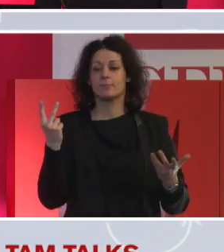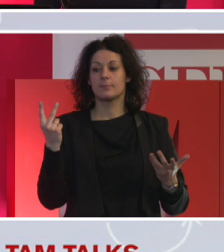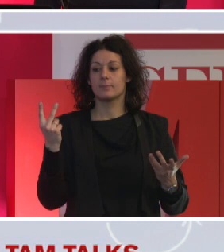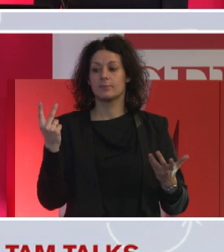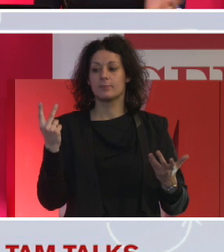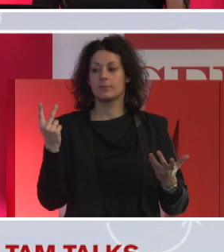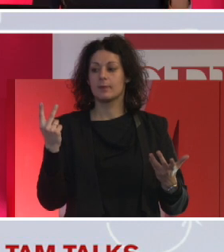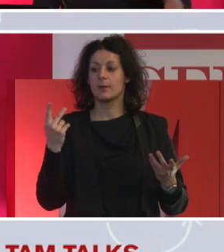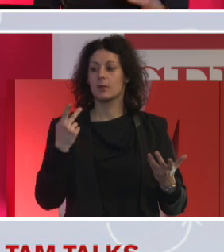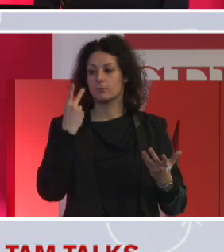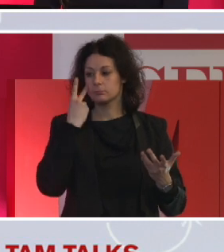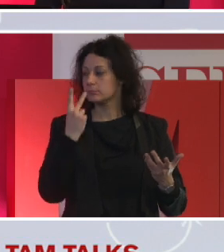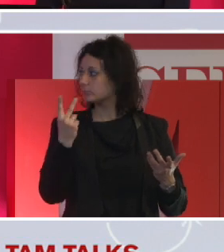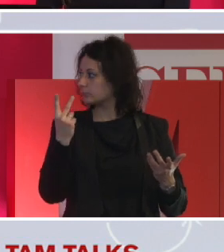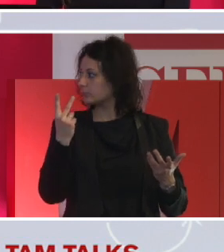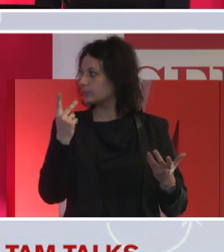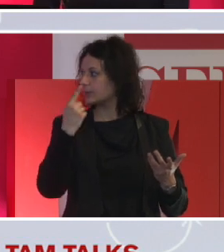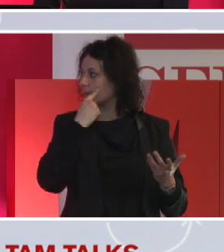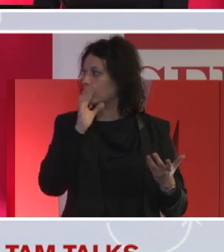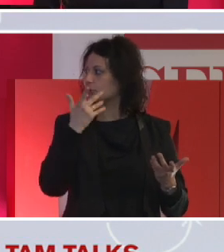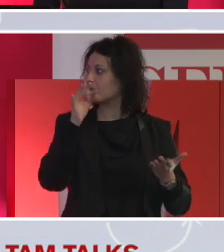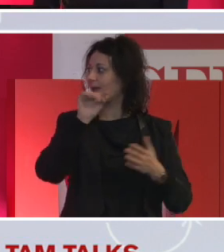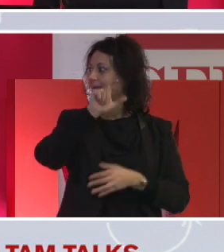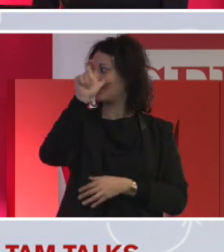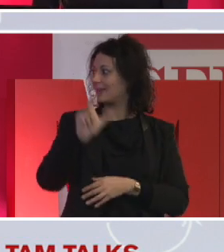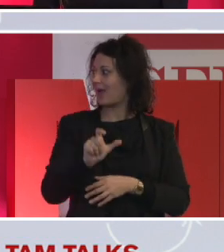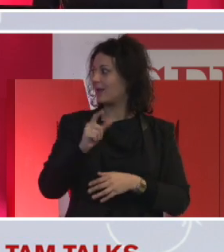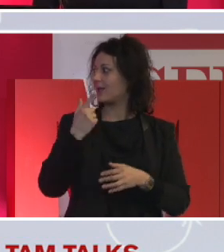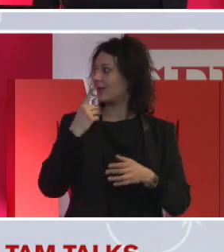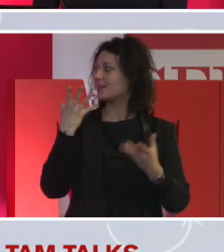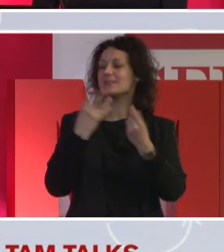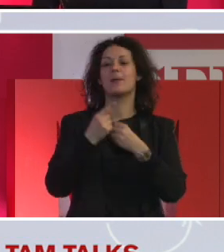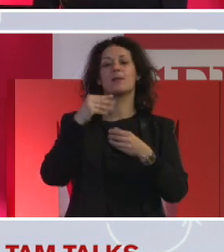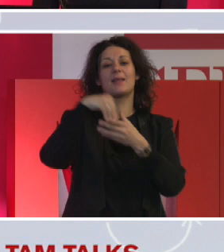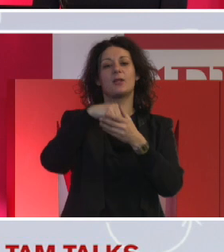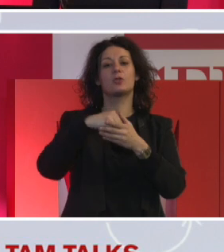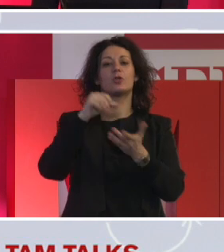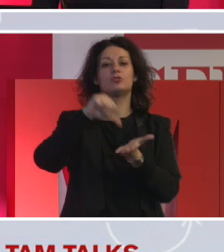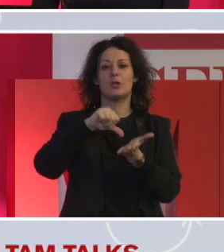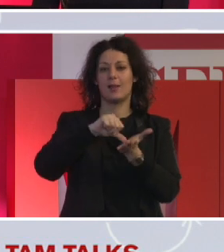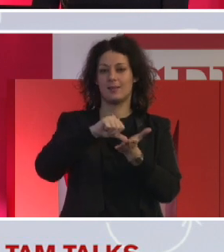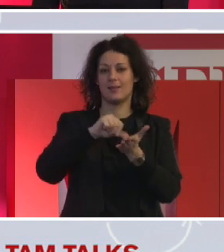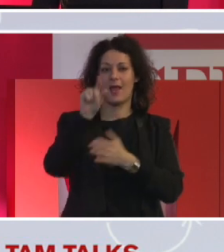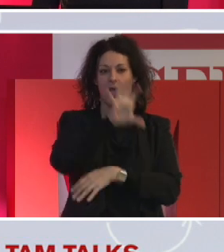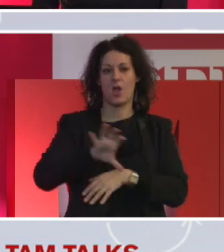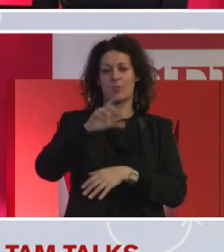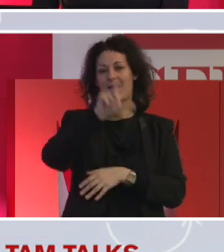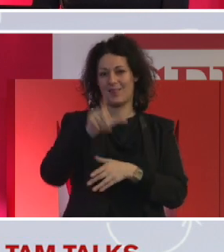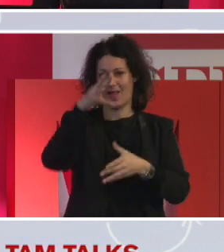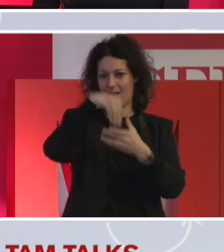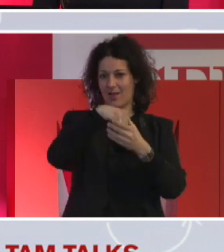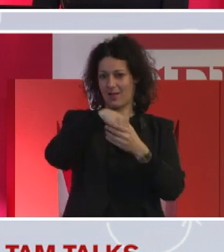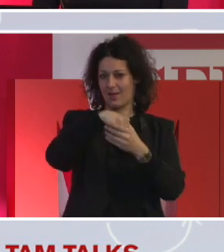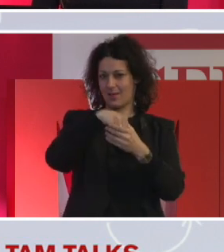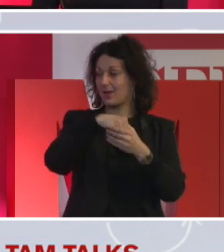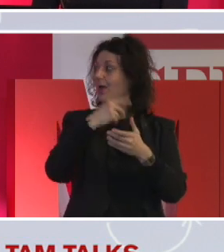Eastern Europe, che comunque è dove l'Italia fa parte, dove in realtà sono molti di più, questi millennials, che vogliono avere